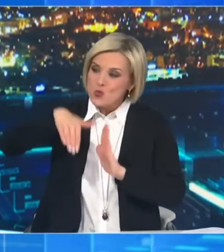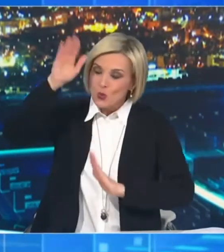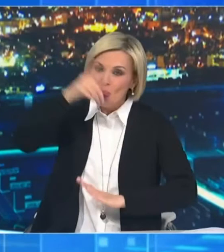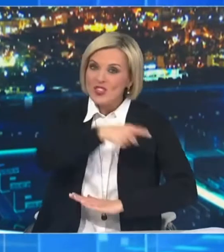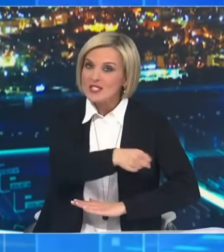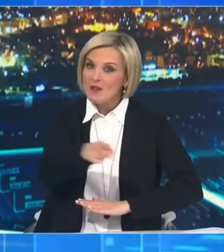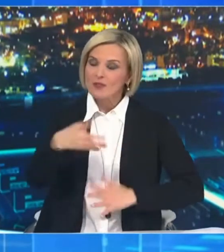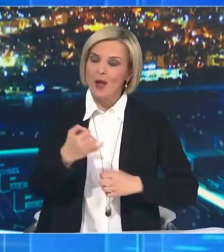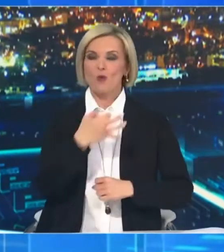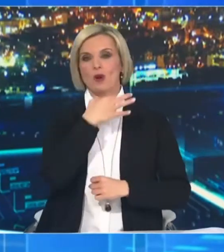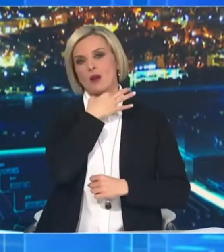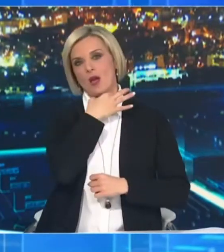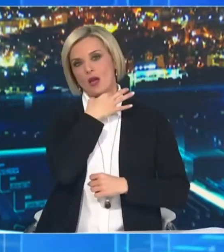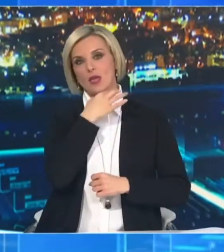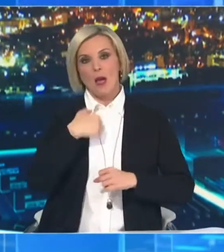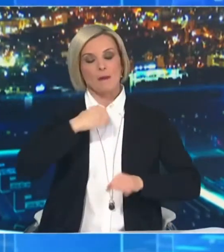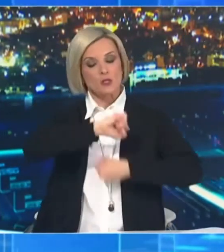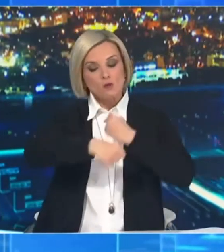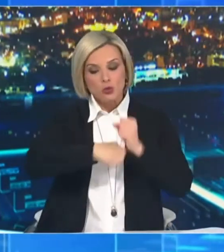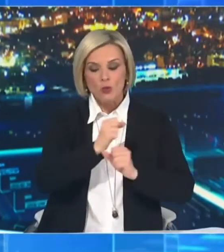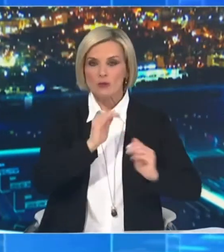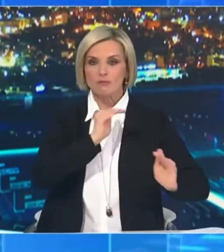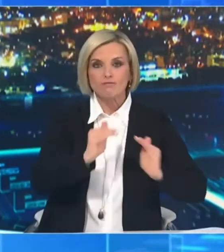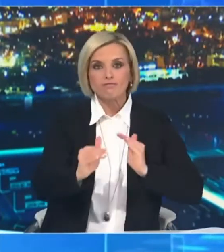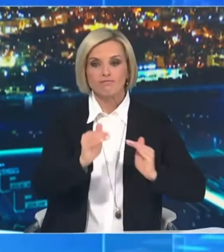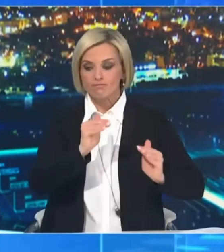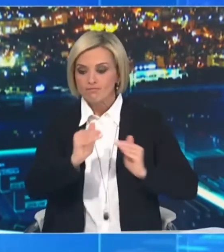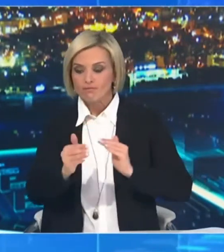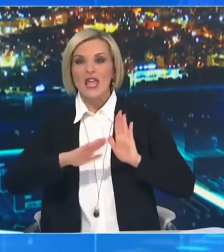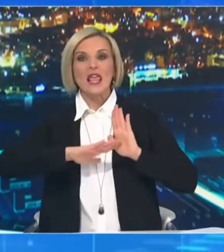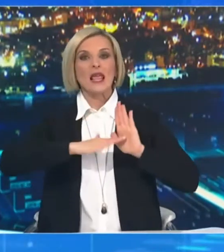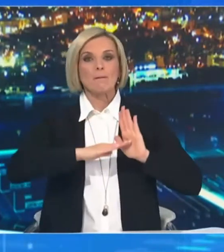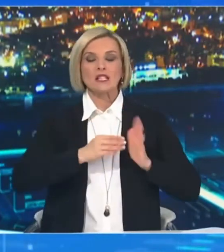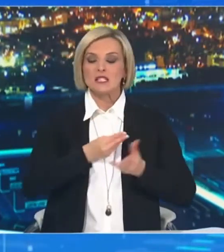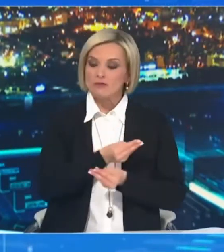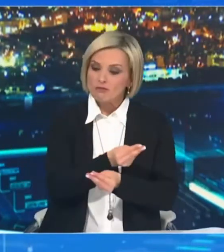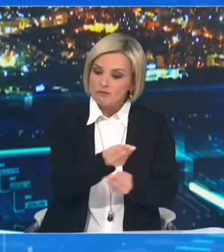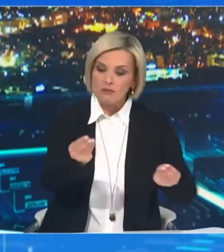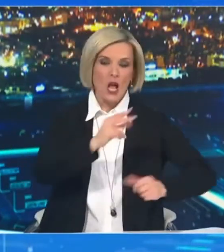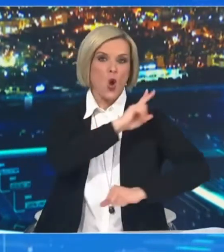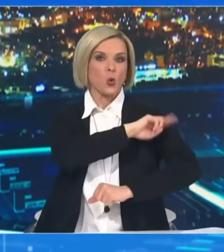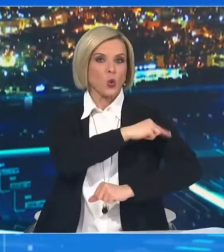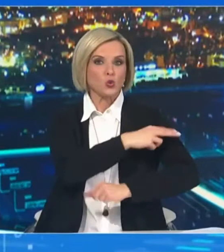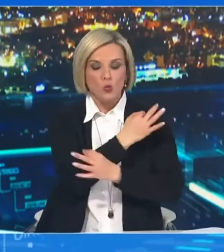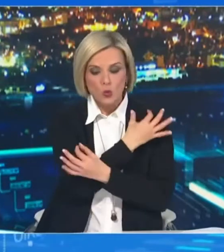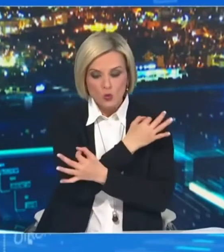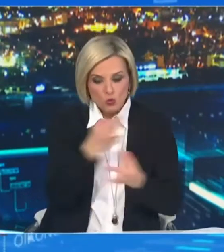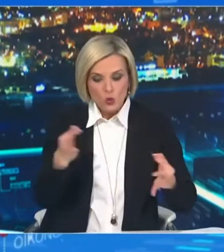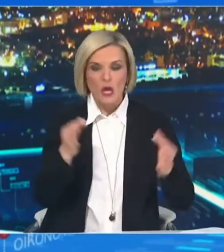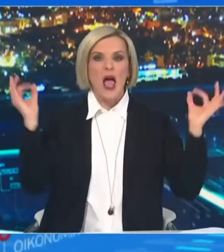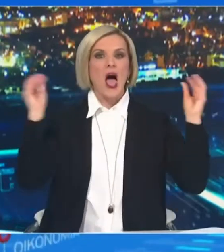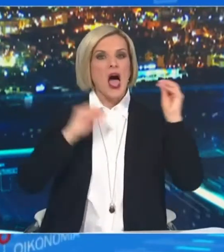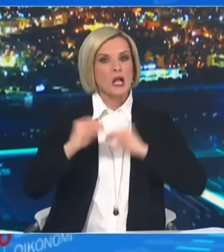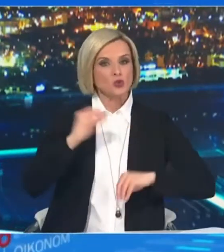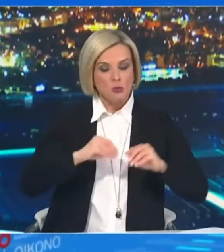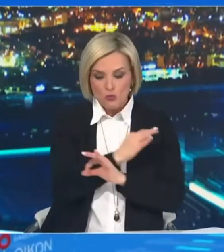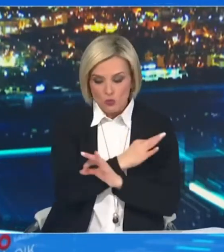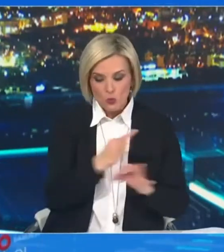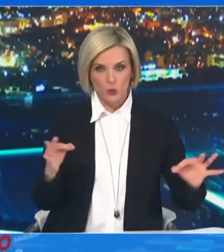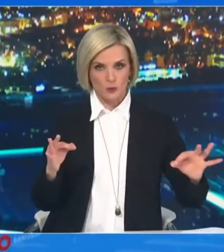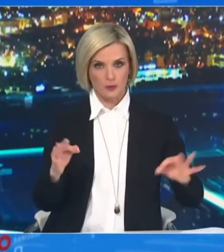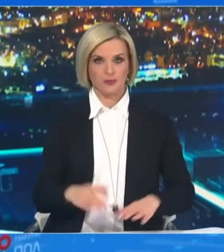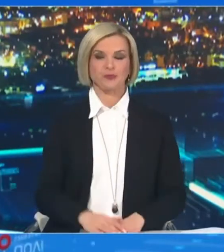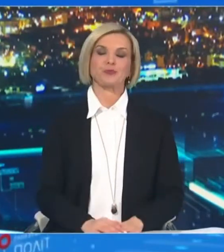όπως και η διασφάλιση της συνέχειας σημαντικών υπηρεσιών του κράτους. Τα επιδημιολογικά